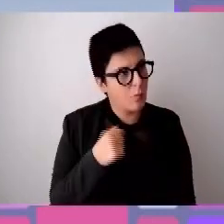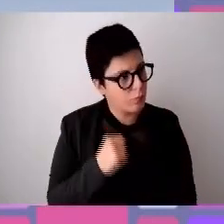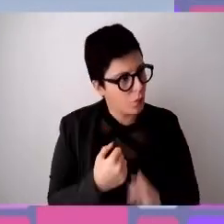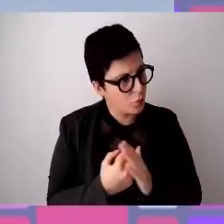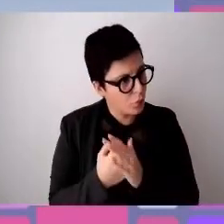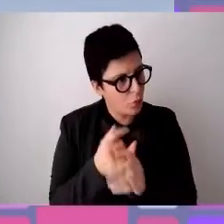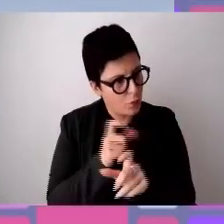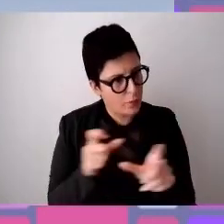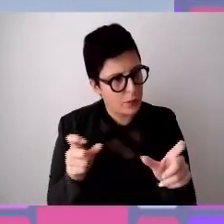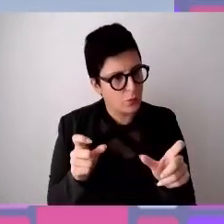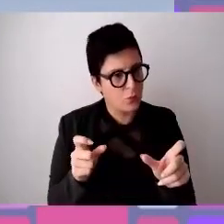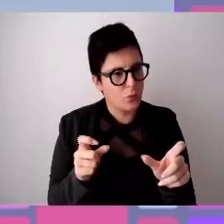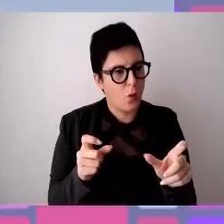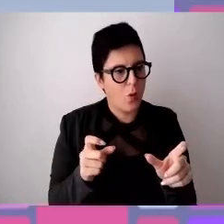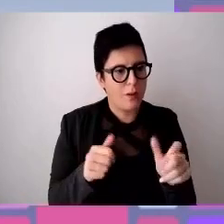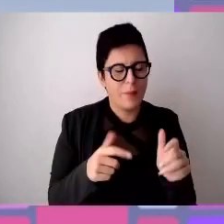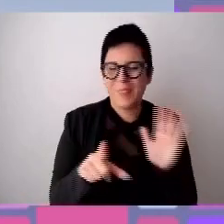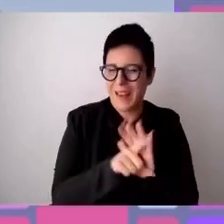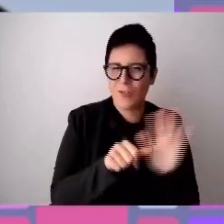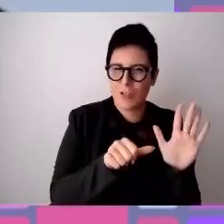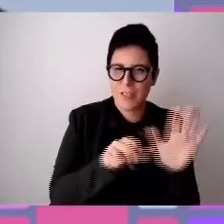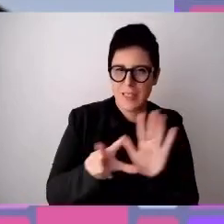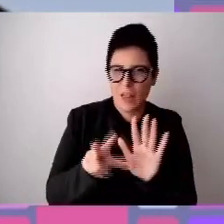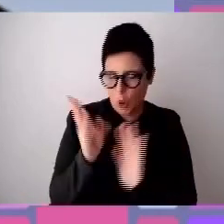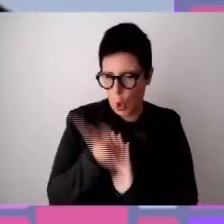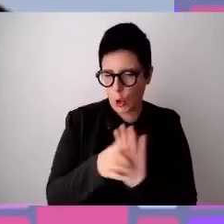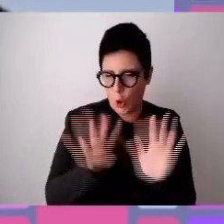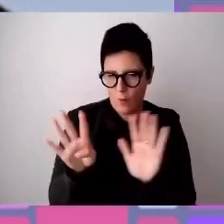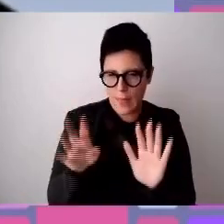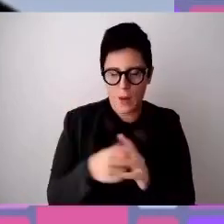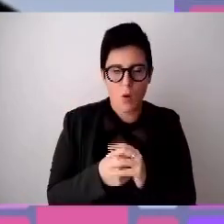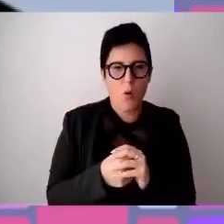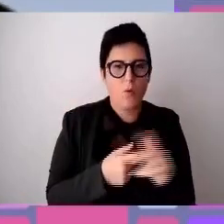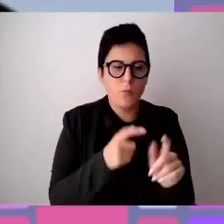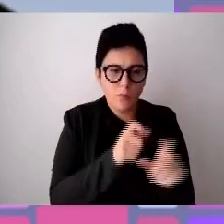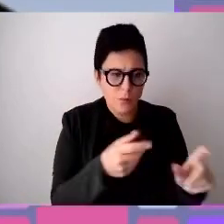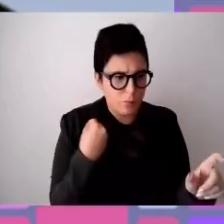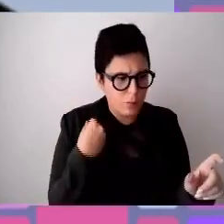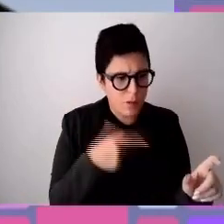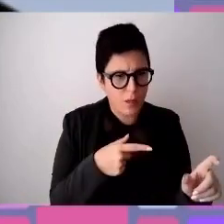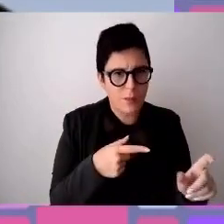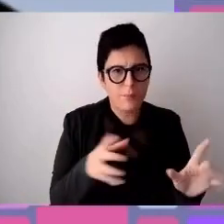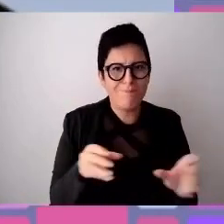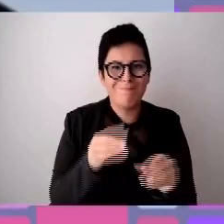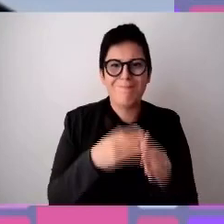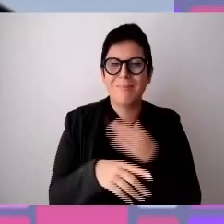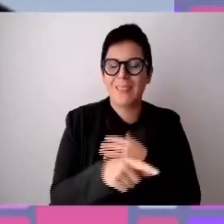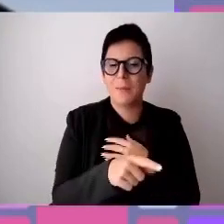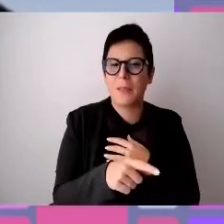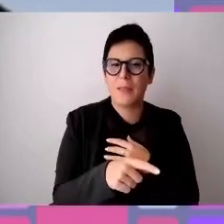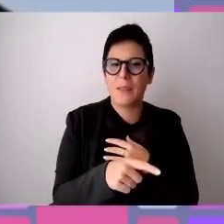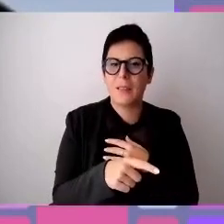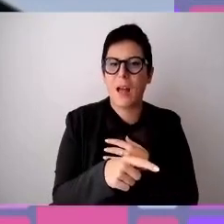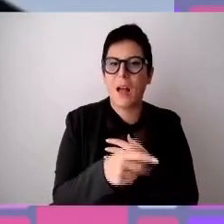persone per adempere alla legge 68 del 99, anteponendo i tipi di invalidità che non gradiva in